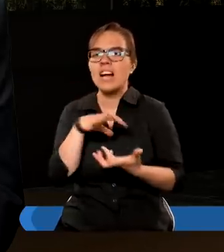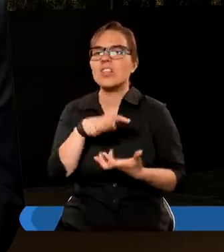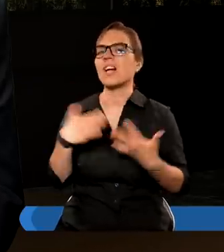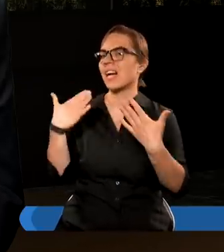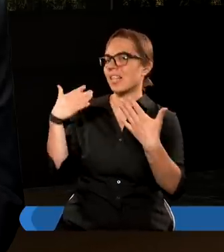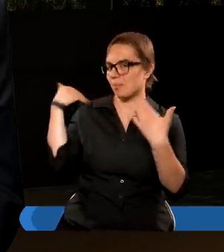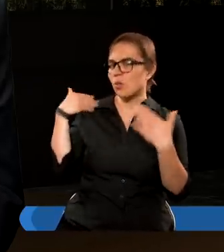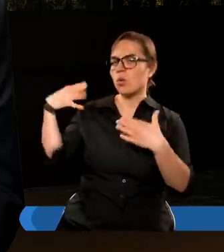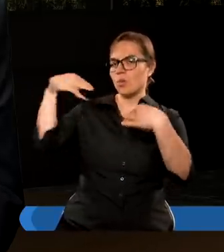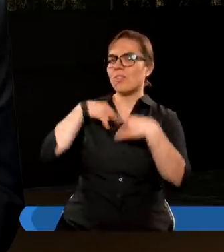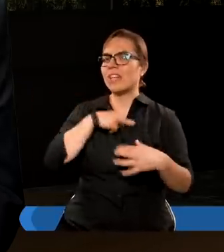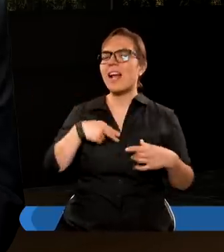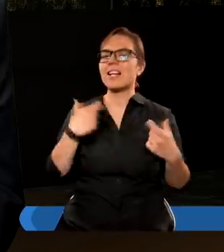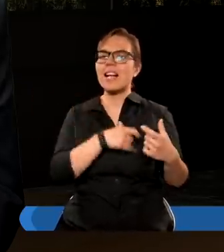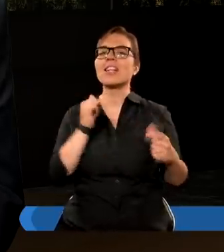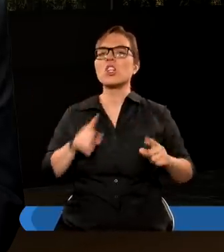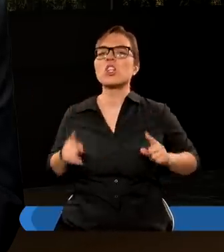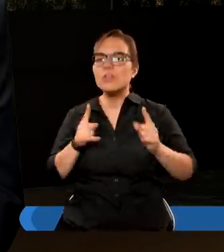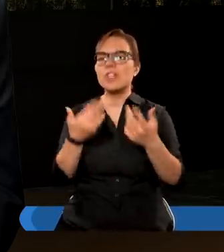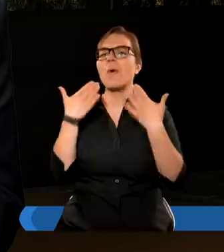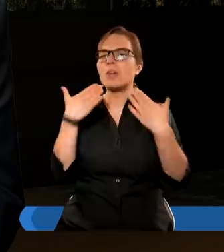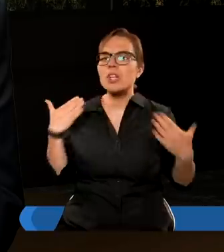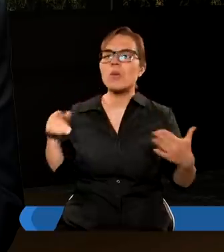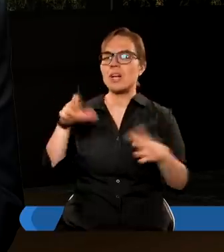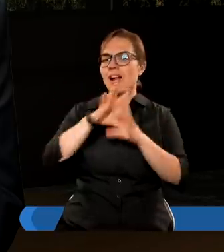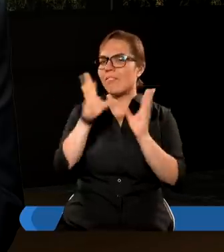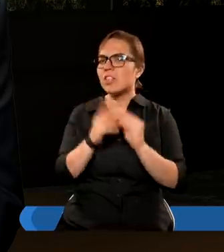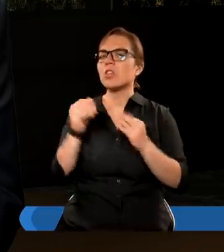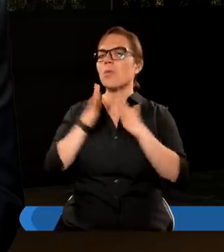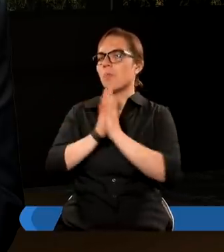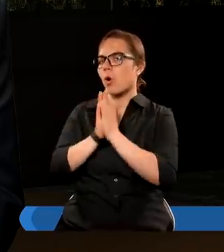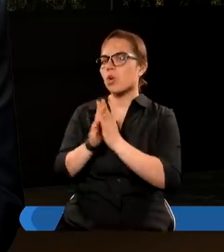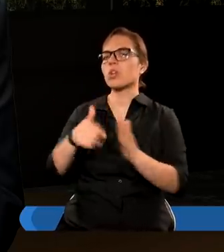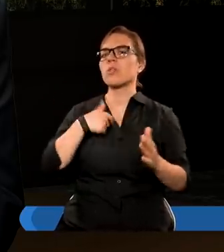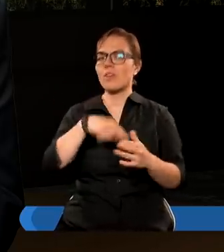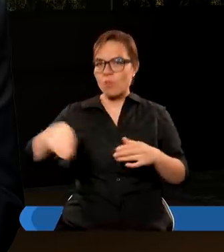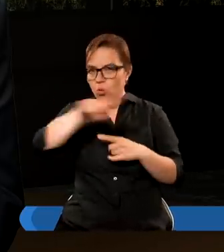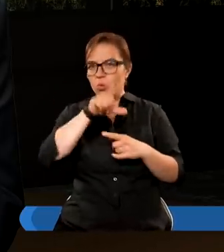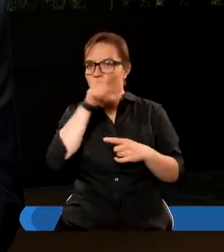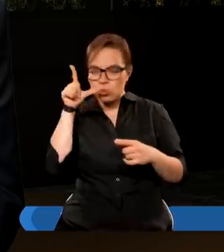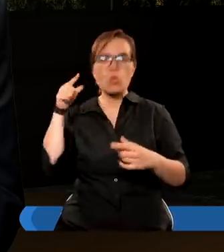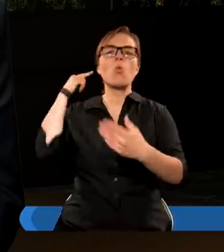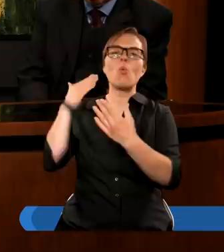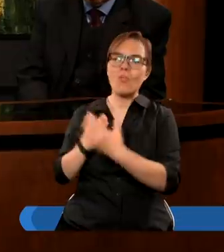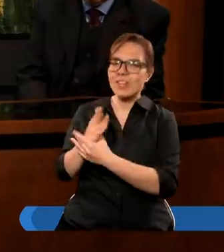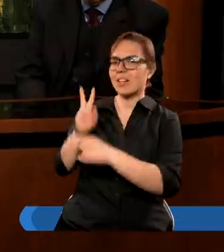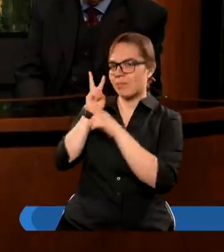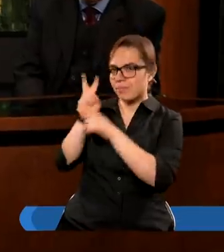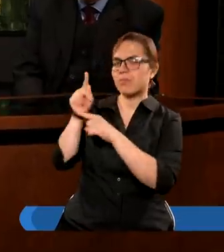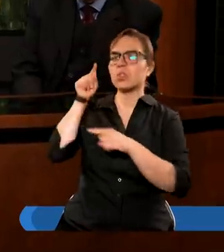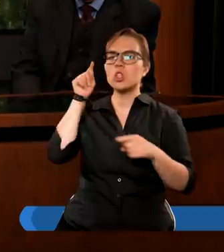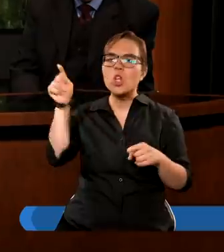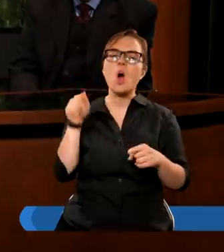Dziękujemy z całego serca i prosimy spraw, aby wszyscy uwierzyli w Ciebie i